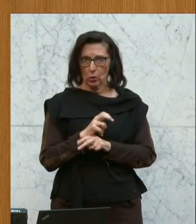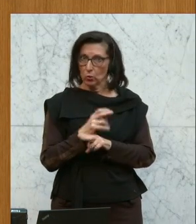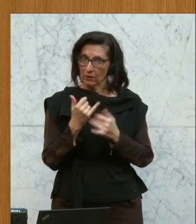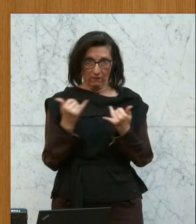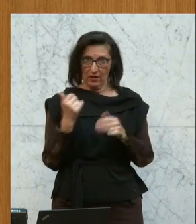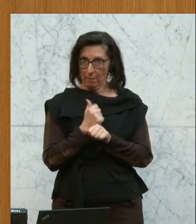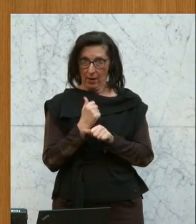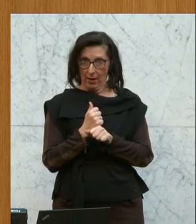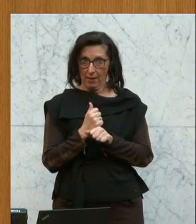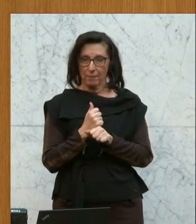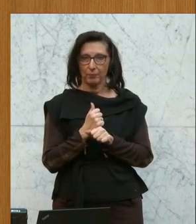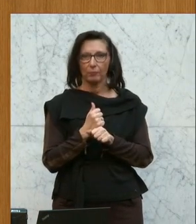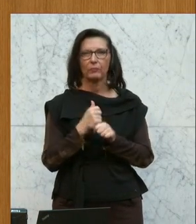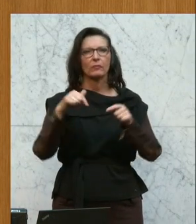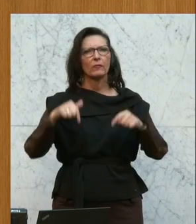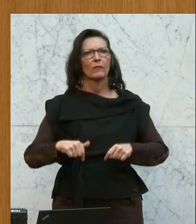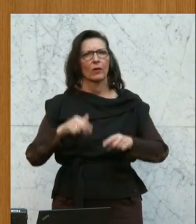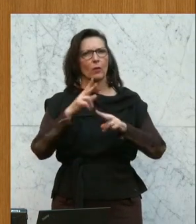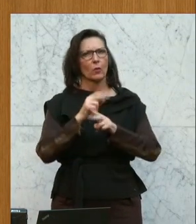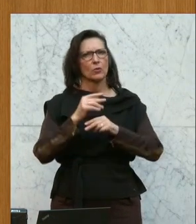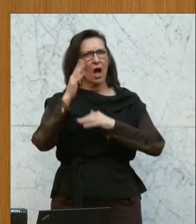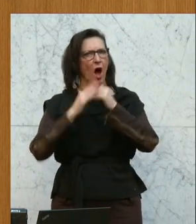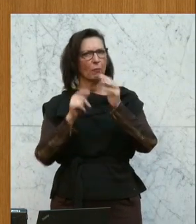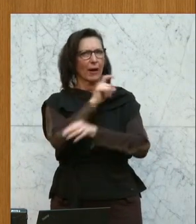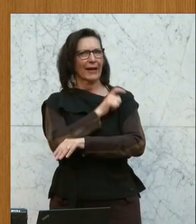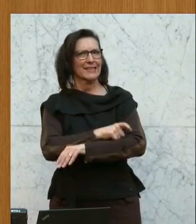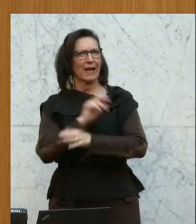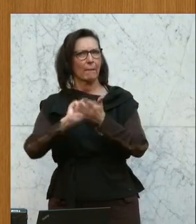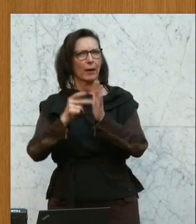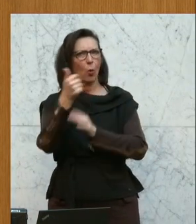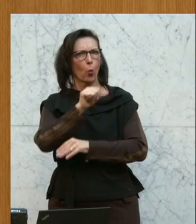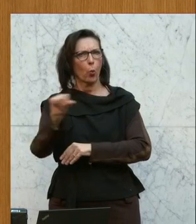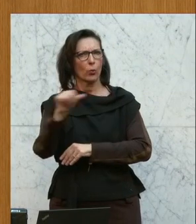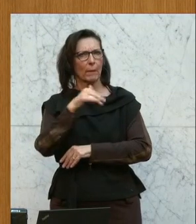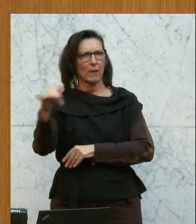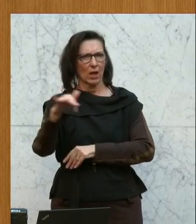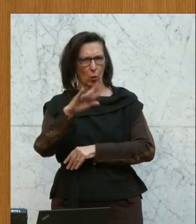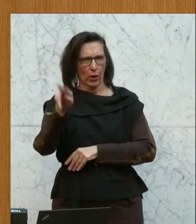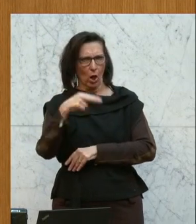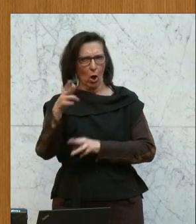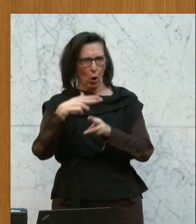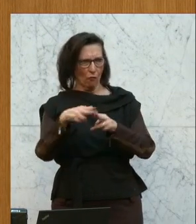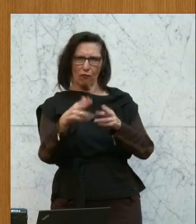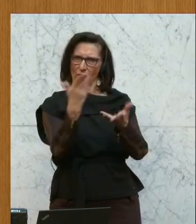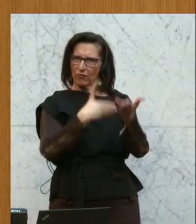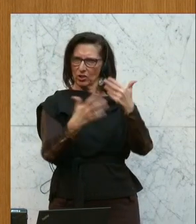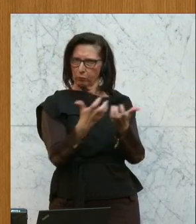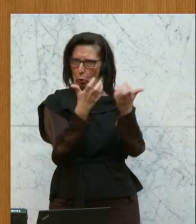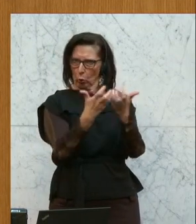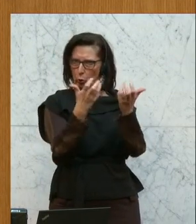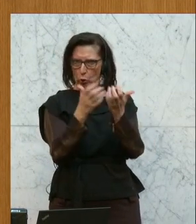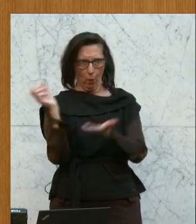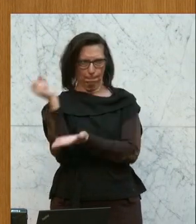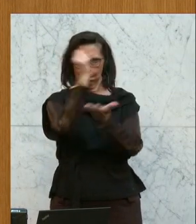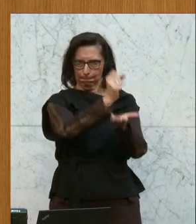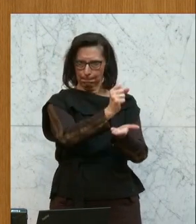dem Aufbau- und Resilienzplan haben wir 100 Millionen Euro für die produzierende Wirtschaft zur Verfügung gestellt. Hier hat am Dienstag der